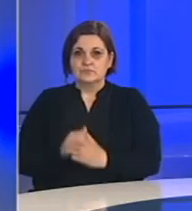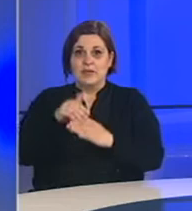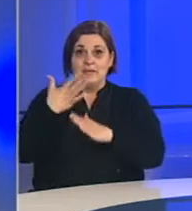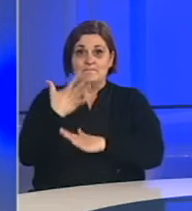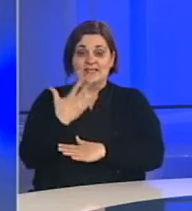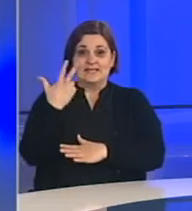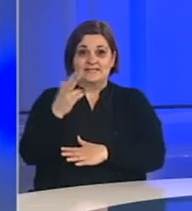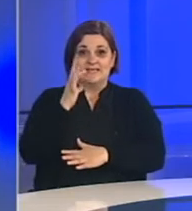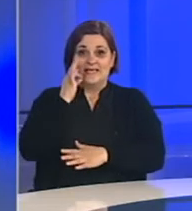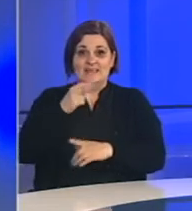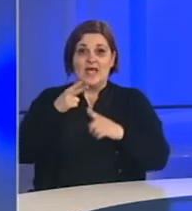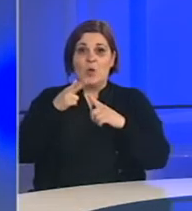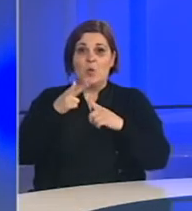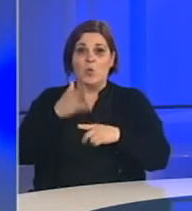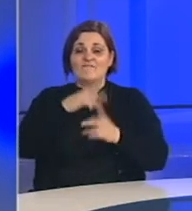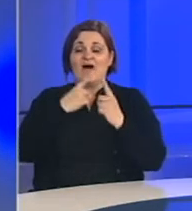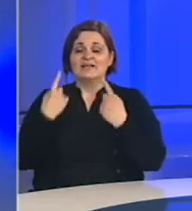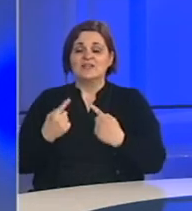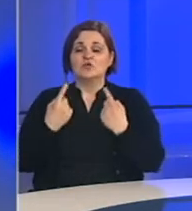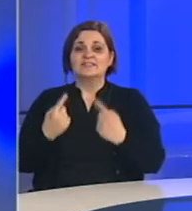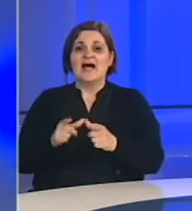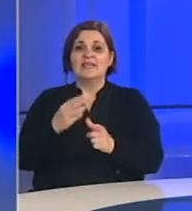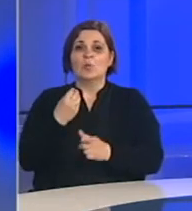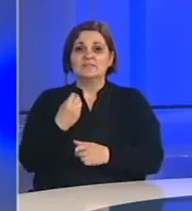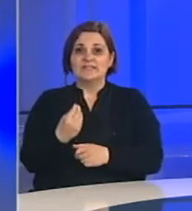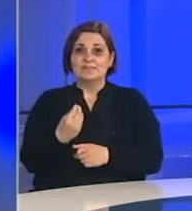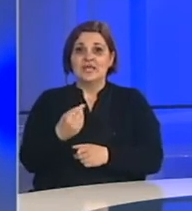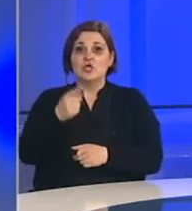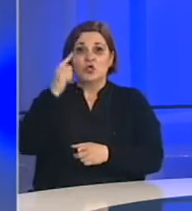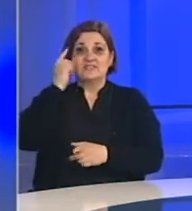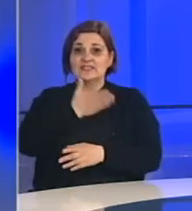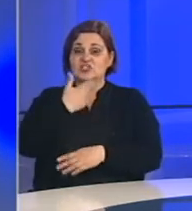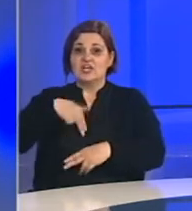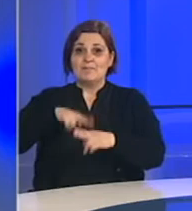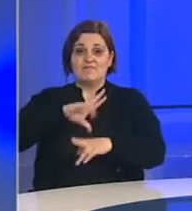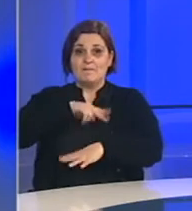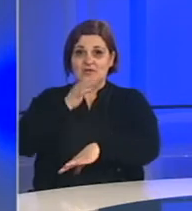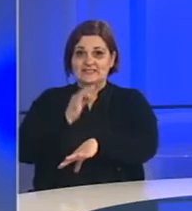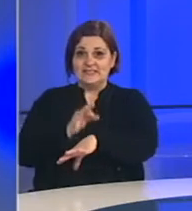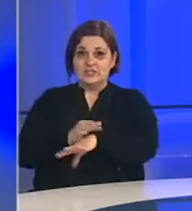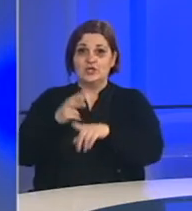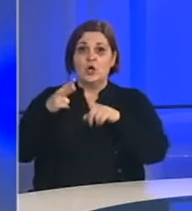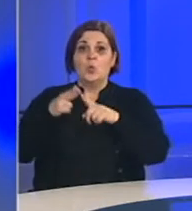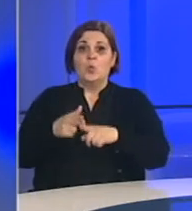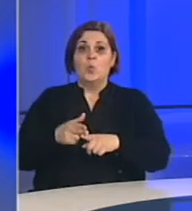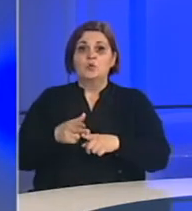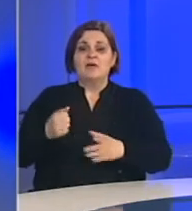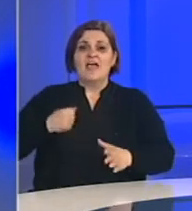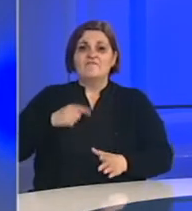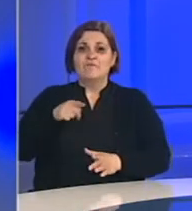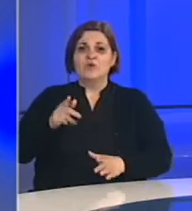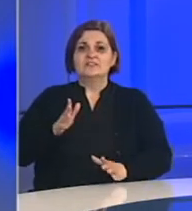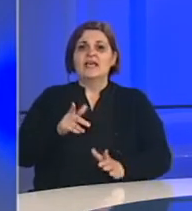Posli 53 dana ukinuto je vanredno stanje u Srbiji. To znači da nema više policijskog sata, ukida se angažman,